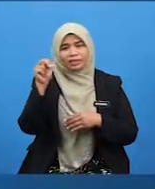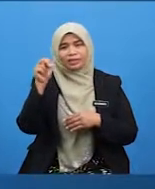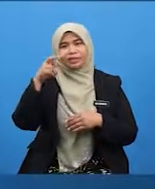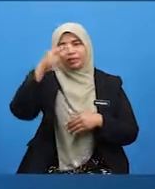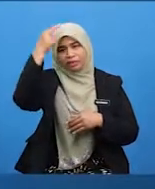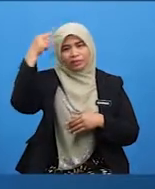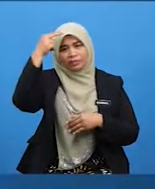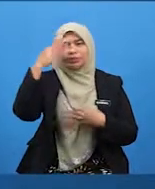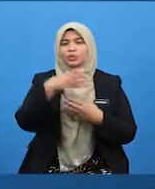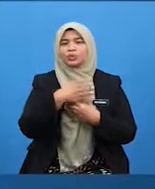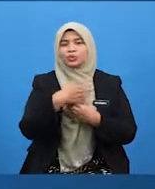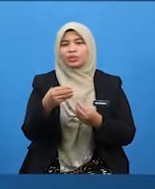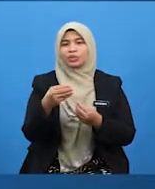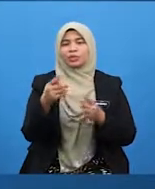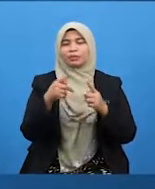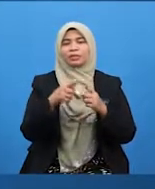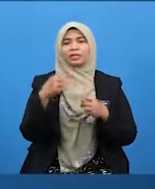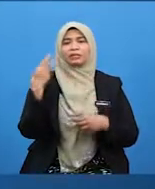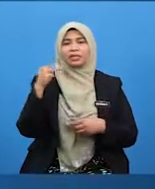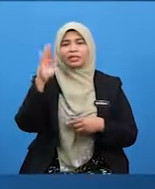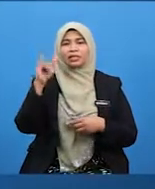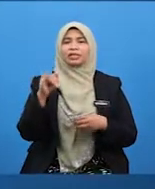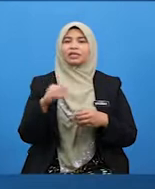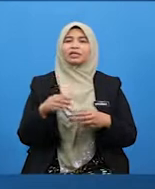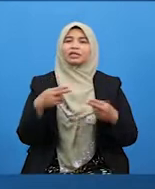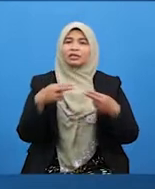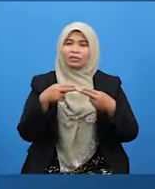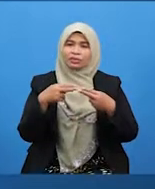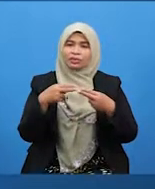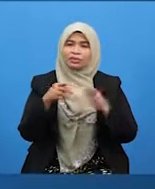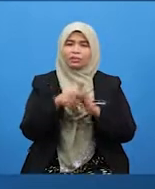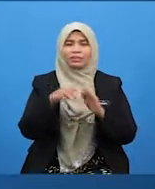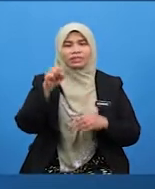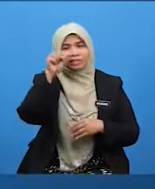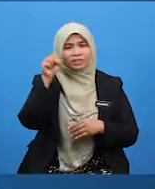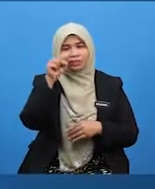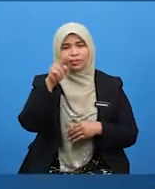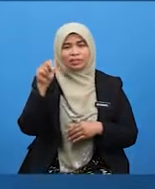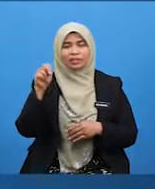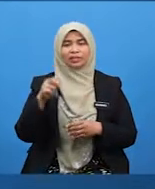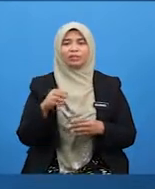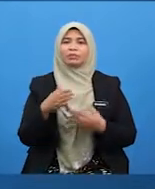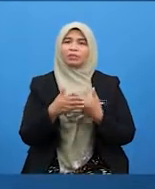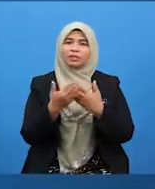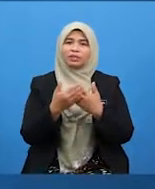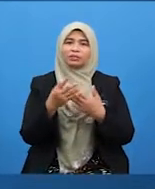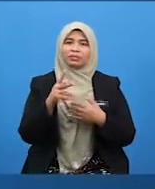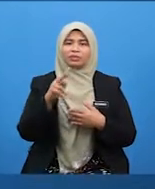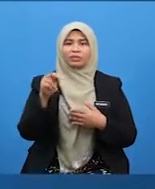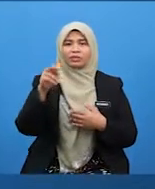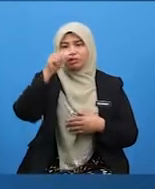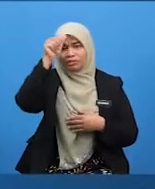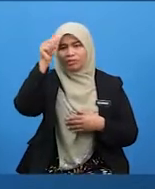suka mereka yang menjalinkan silaturahim. Dan mudah-mudahan Allah